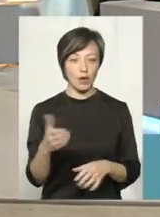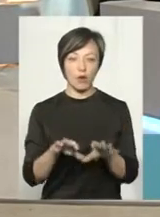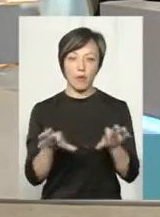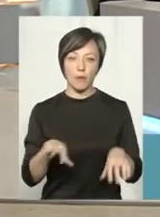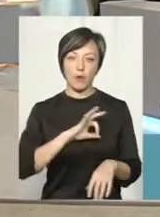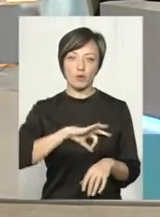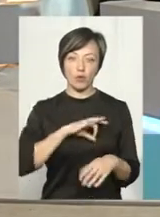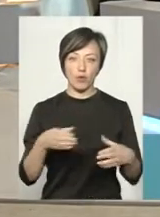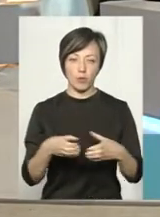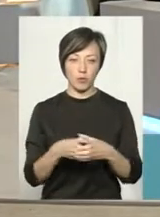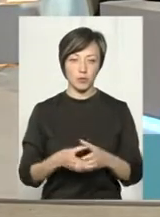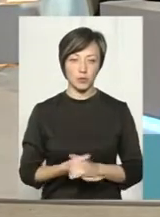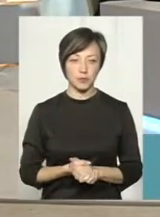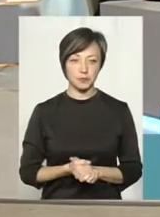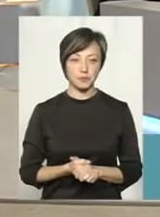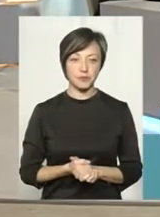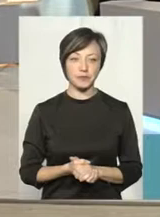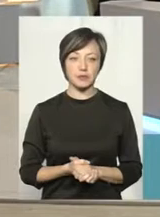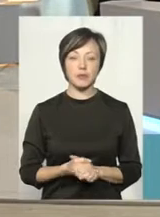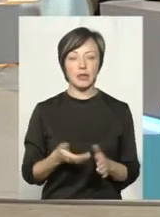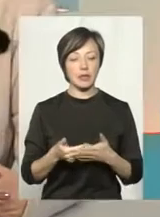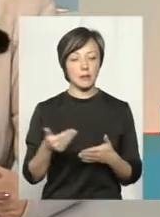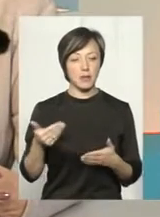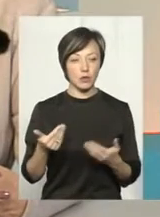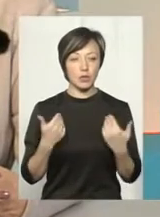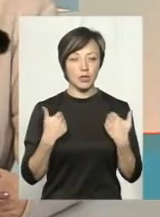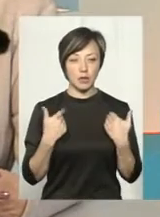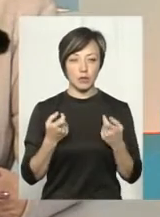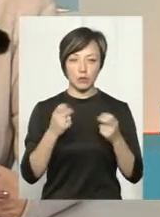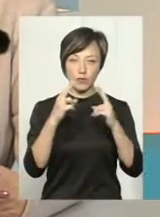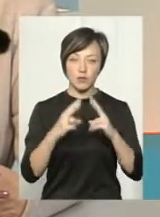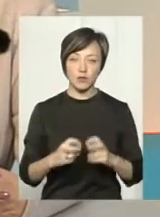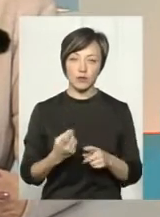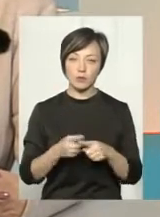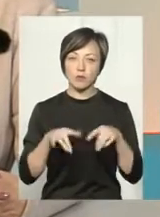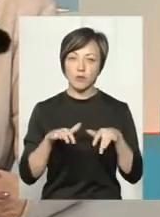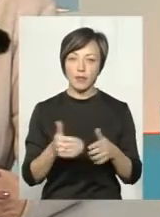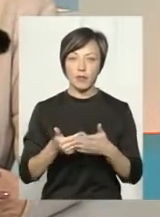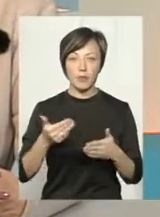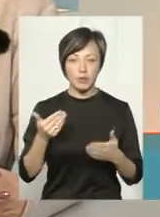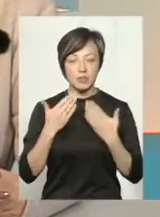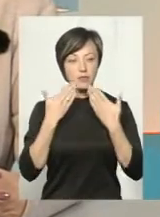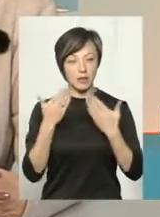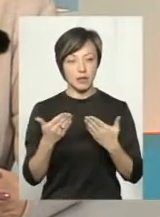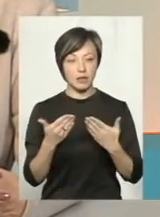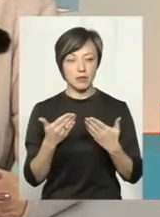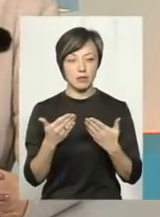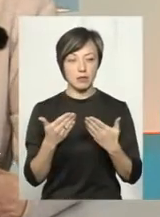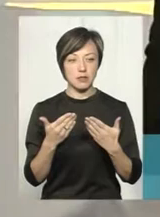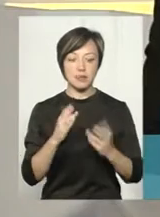профспілкового комітету. Тому що напередодні я чуть вивчав цю справу, напередодні вона зверталася з